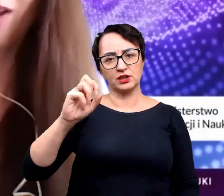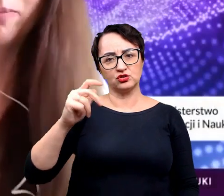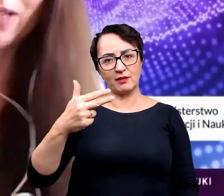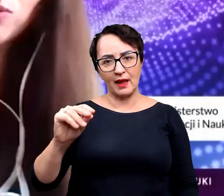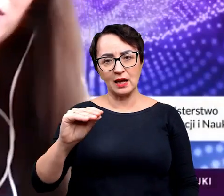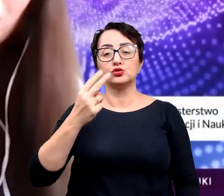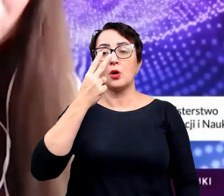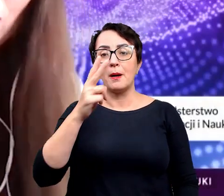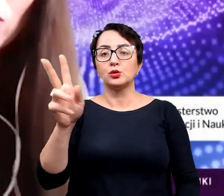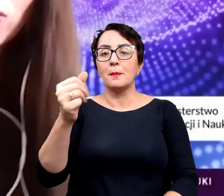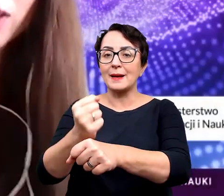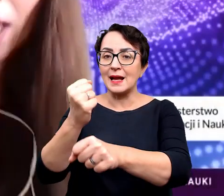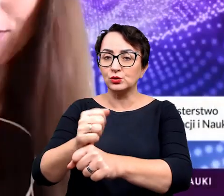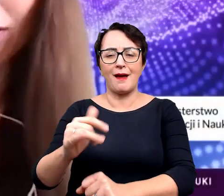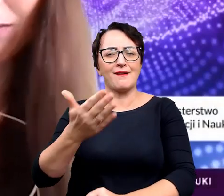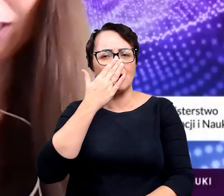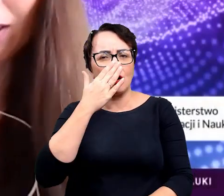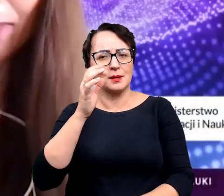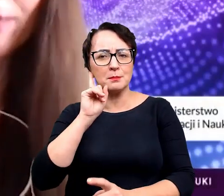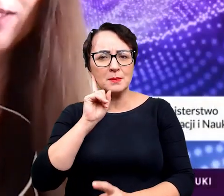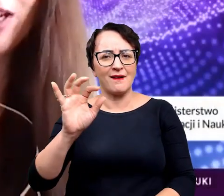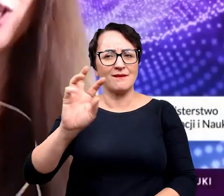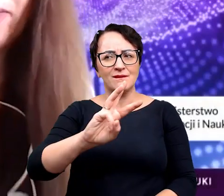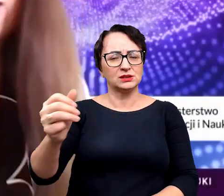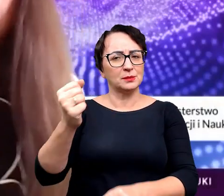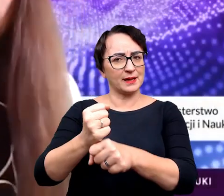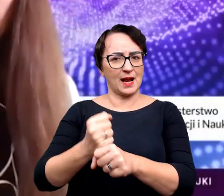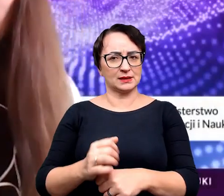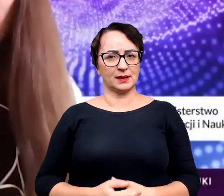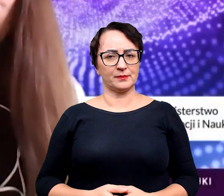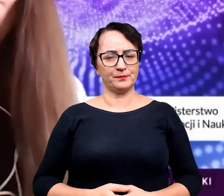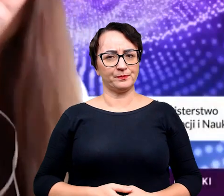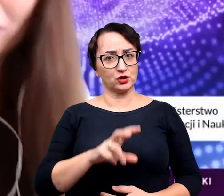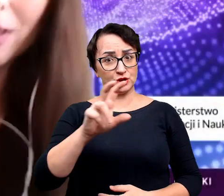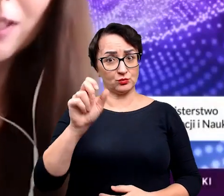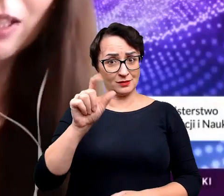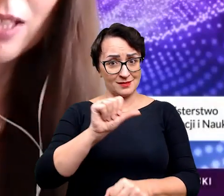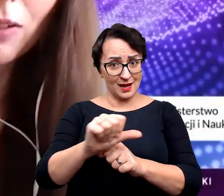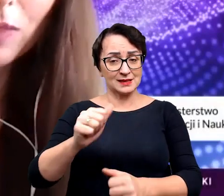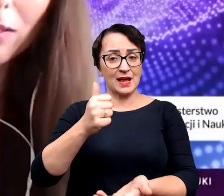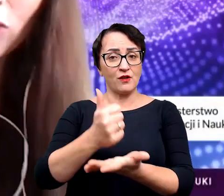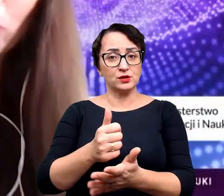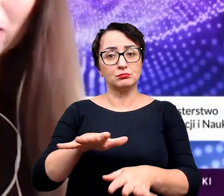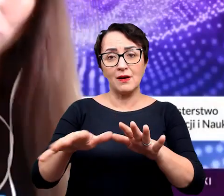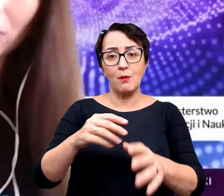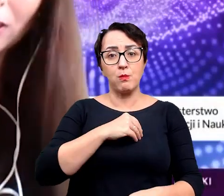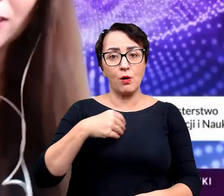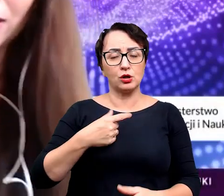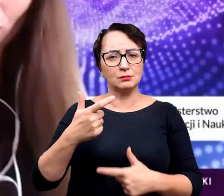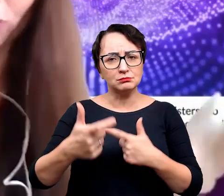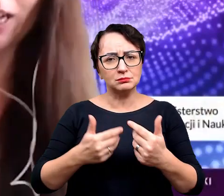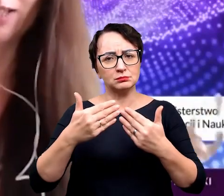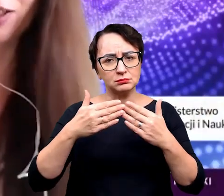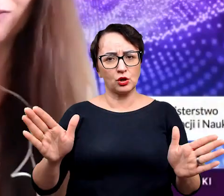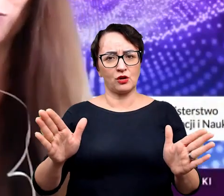ktoś pracuje na tym stanowisku i jak wygląda naprawdę Wasza praca, to czy jest takie stanowisko gdzieś w Polsce czynne,